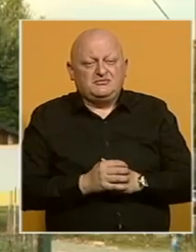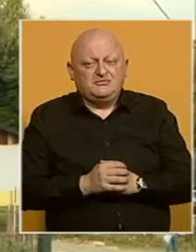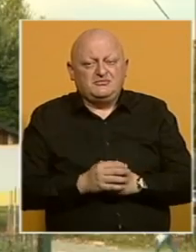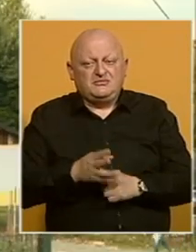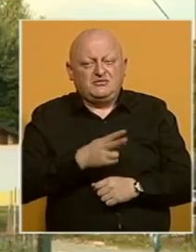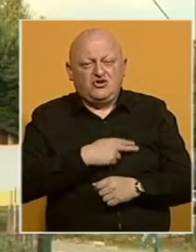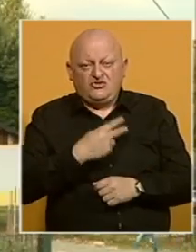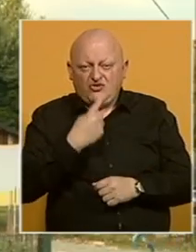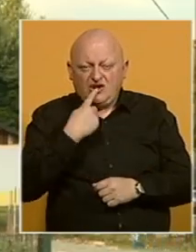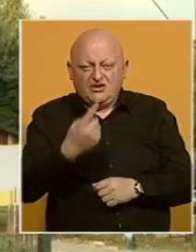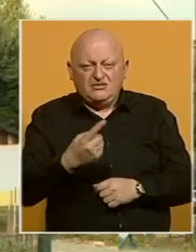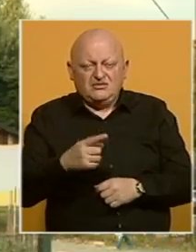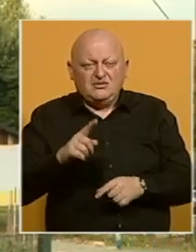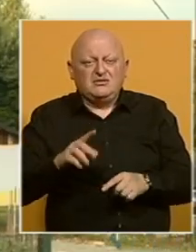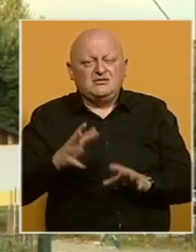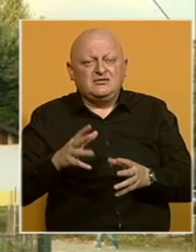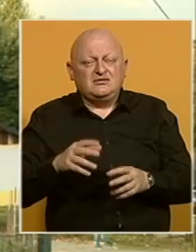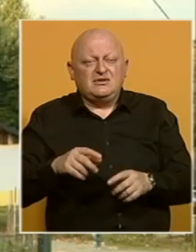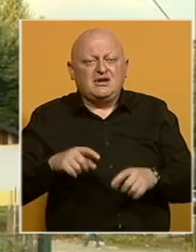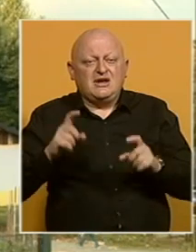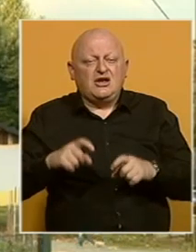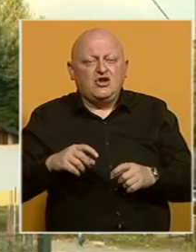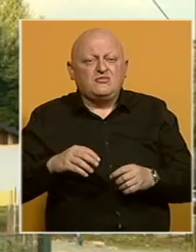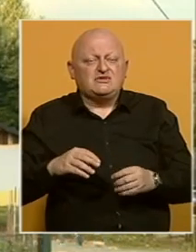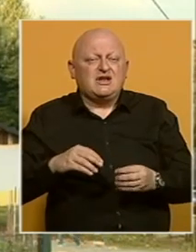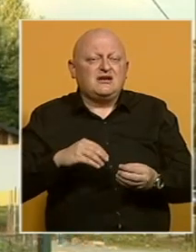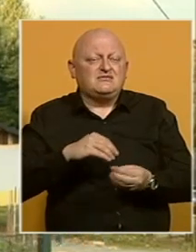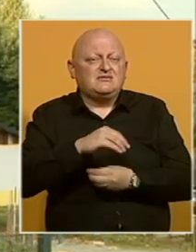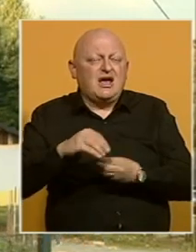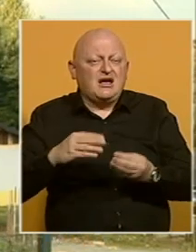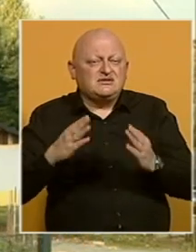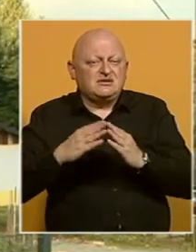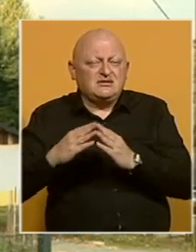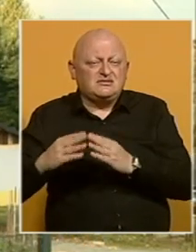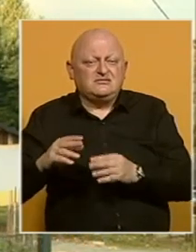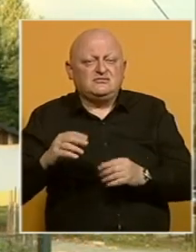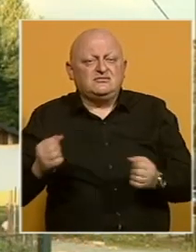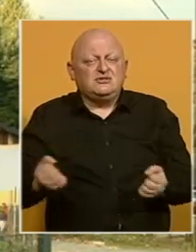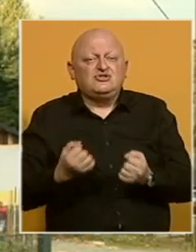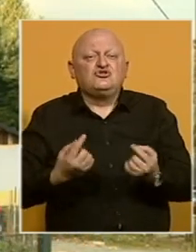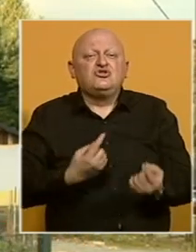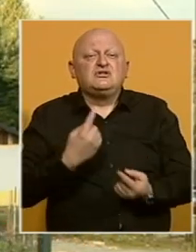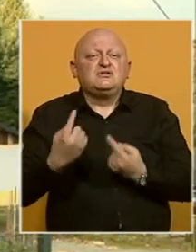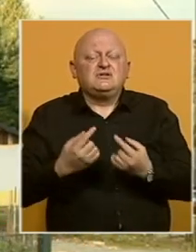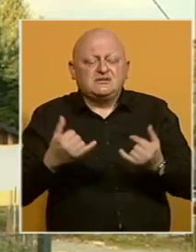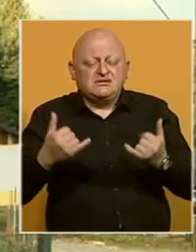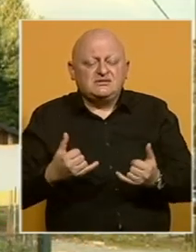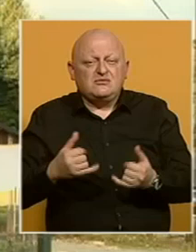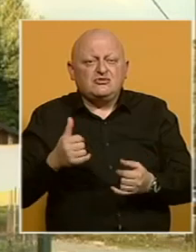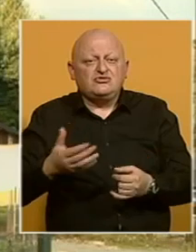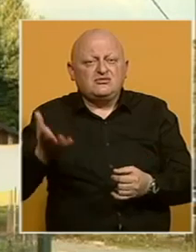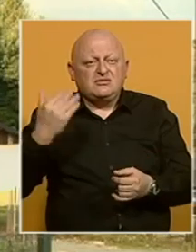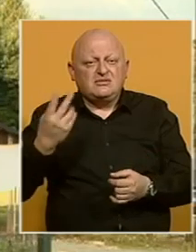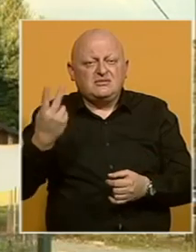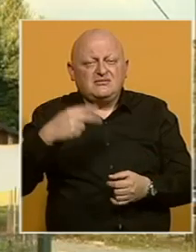Odgovorno tvrdim, neka romska naselja su u težoj situaciji. Sada, nek što su